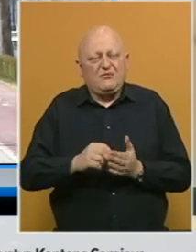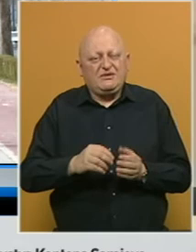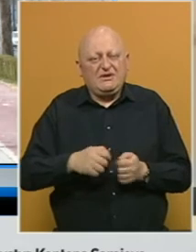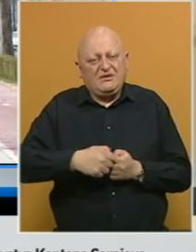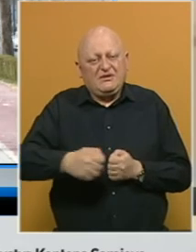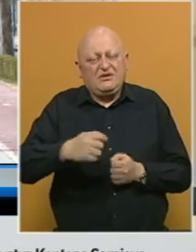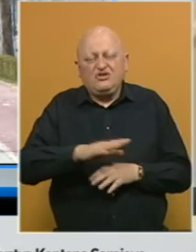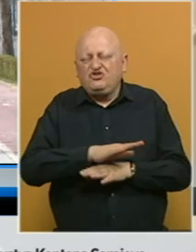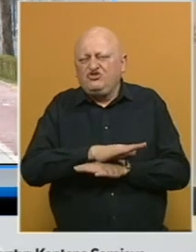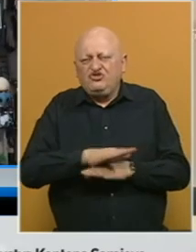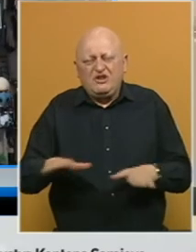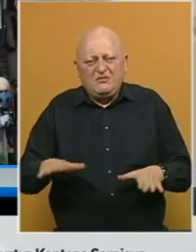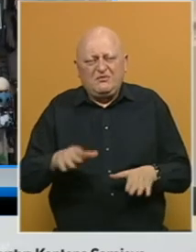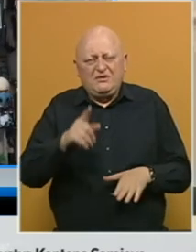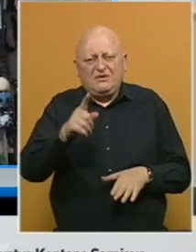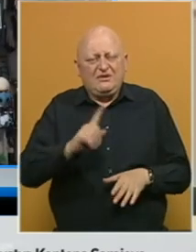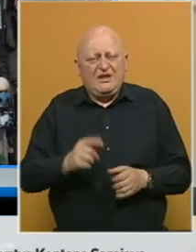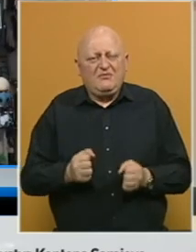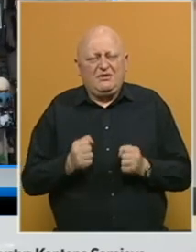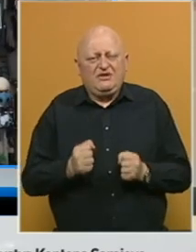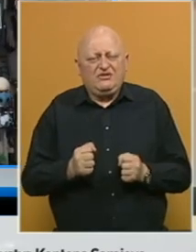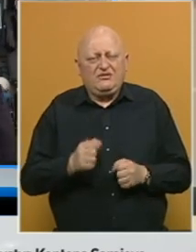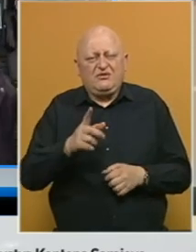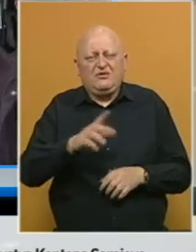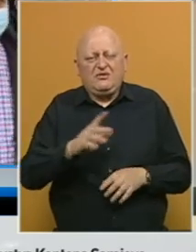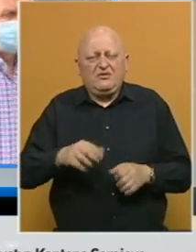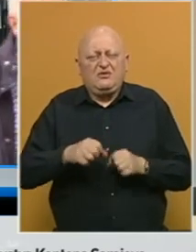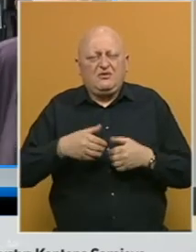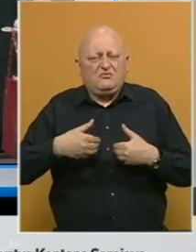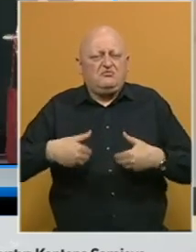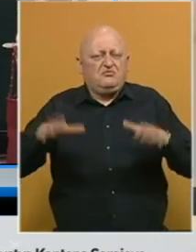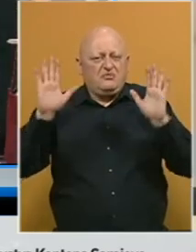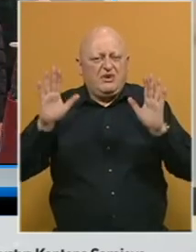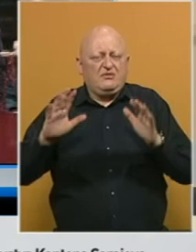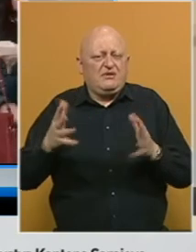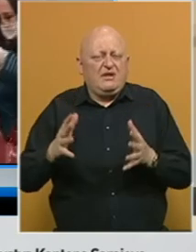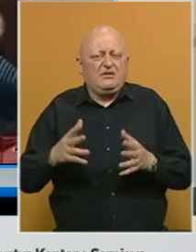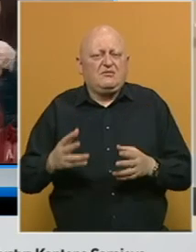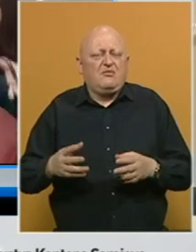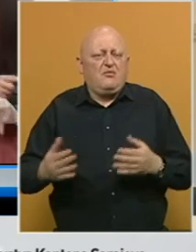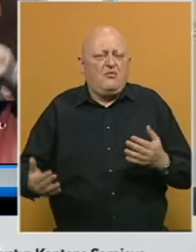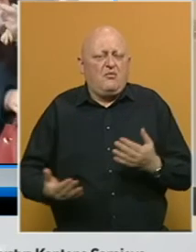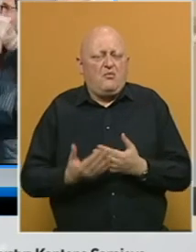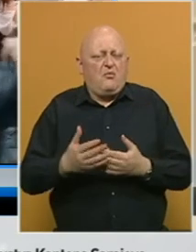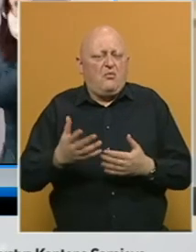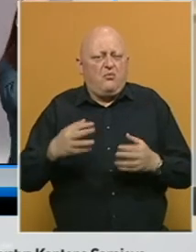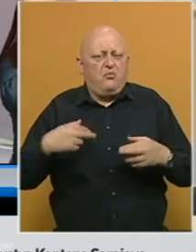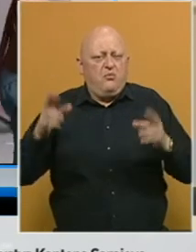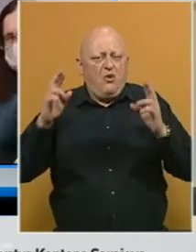čim ih se ne pridržavamo, čim popustimo, čim se nekako ponadamo da je to